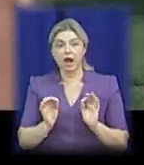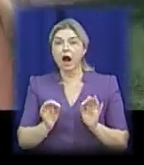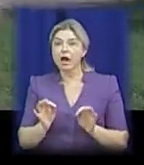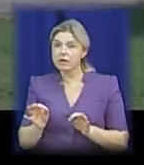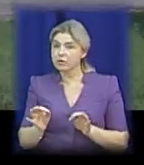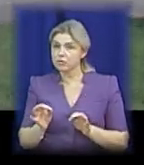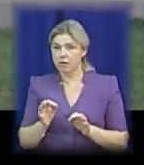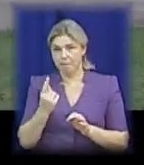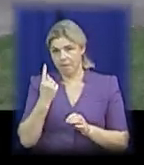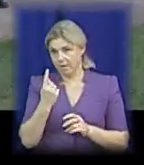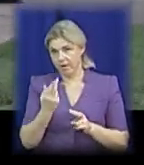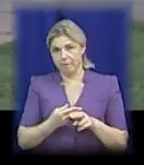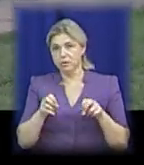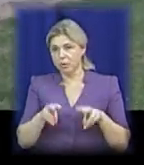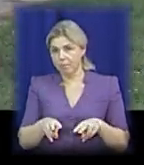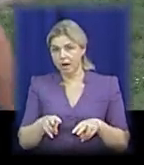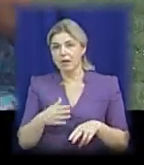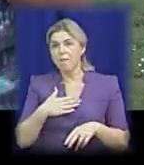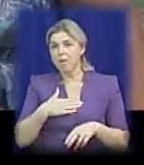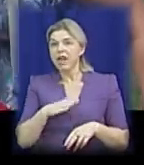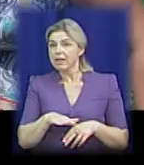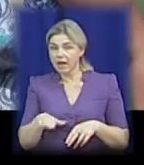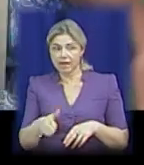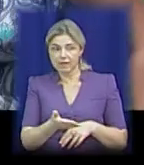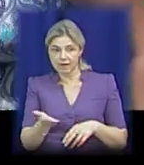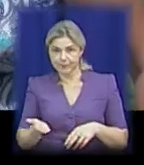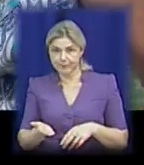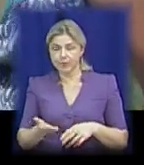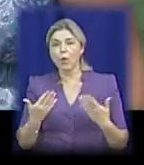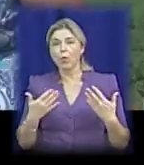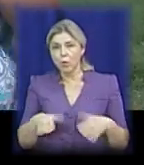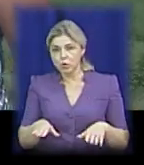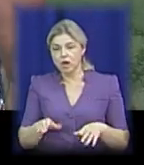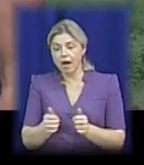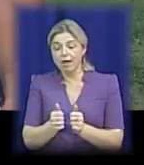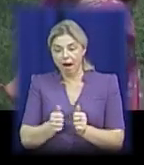безпеки. Тобто, мої діти вже висять.